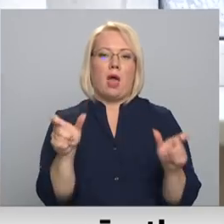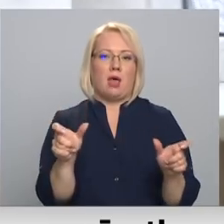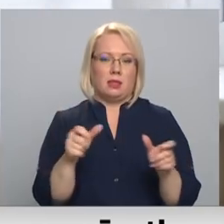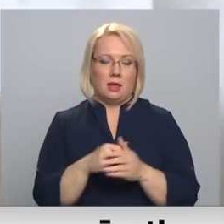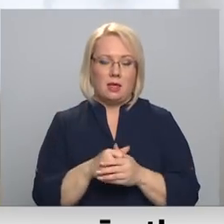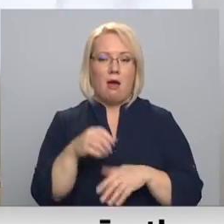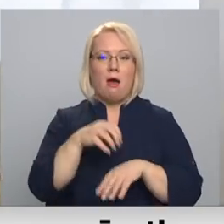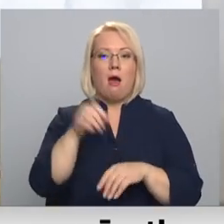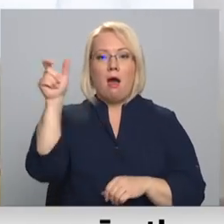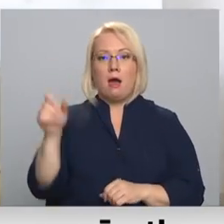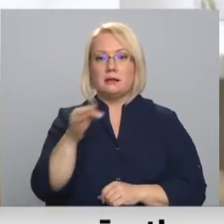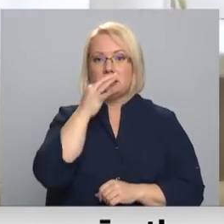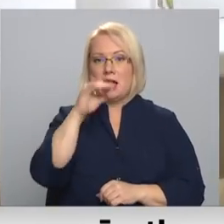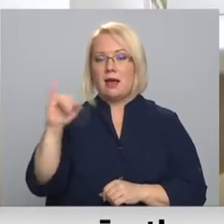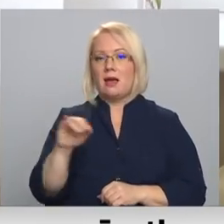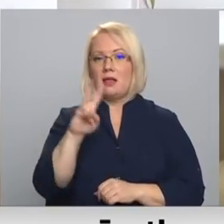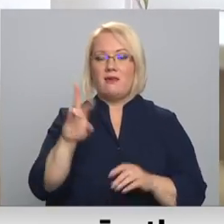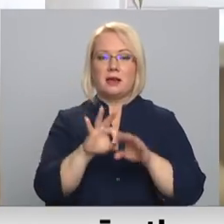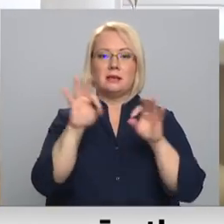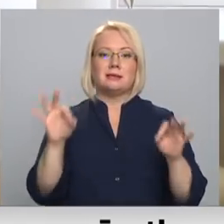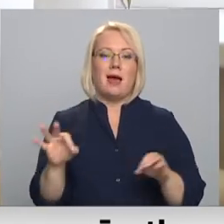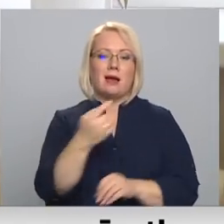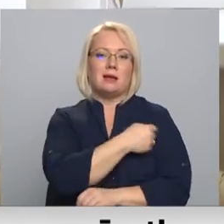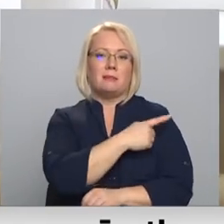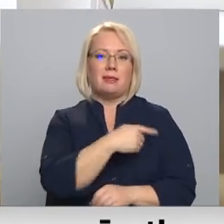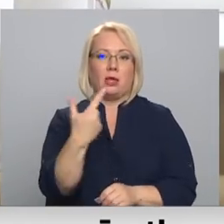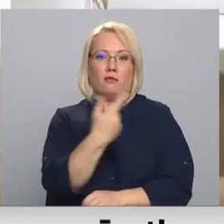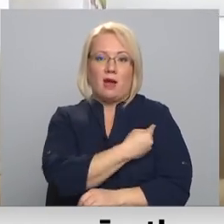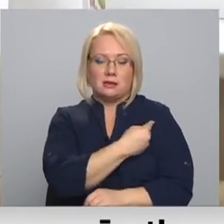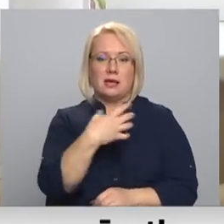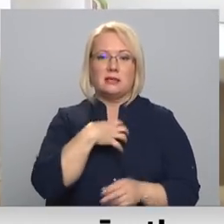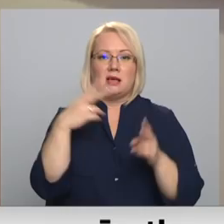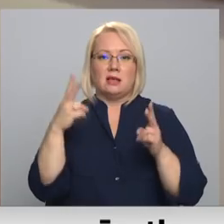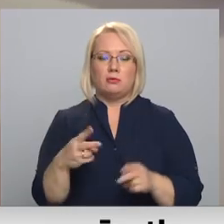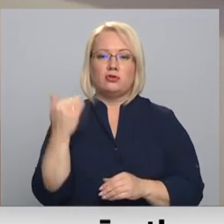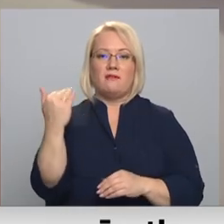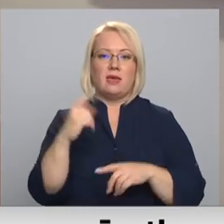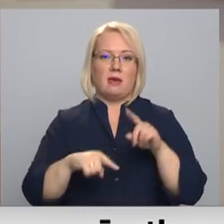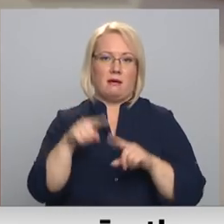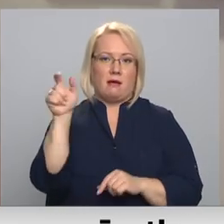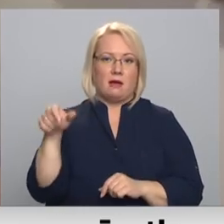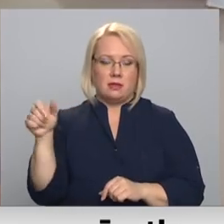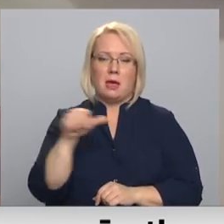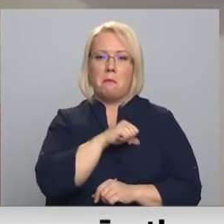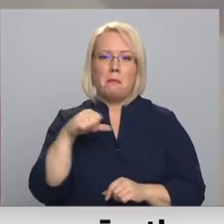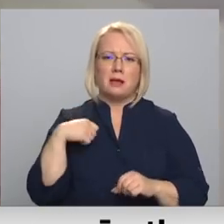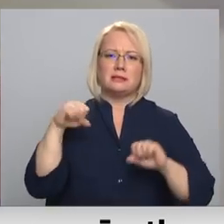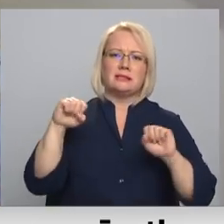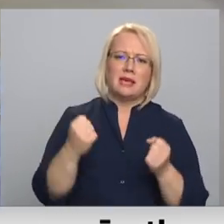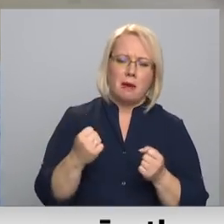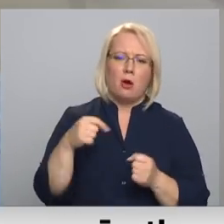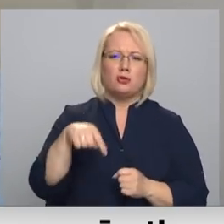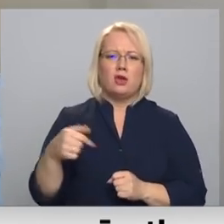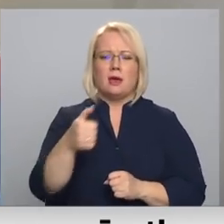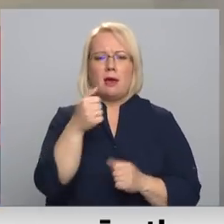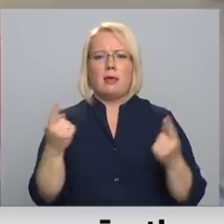skaidro, ka janvārī, kad cēlkās mediķu vakcinācija, saslimuši vairāki viņa radinieki. Pats gan ne ziemā, ne vēlāk šī gada